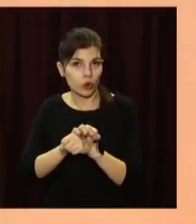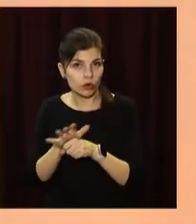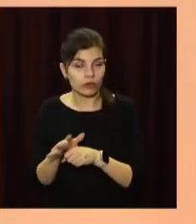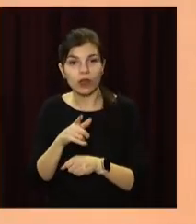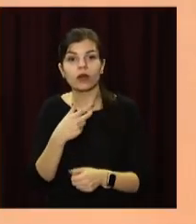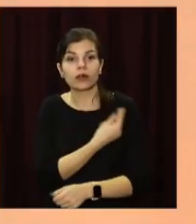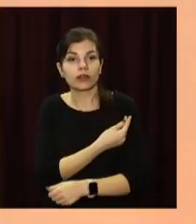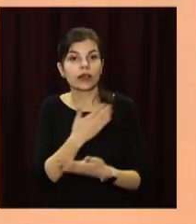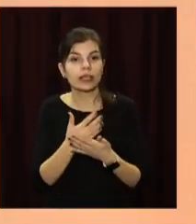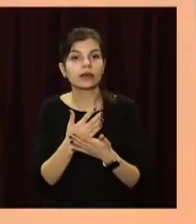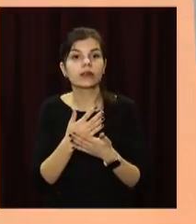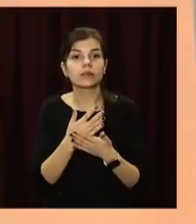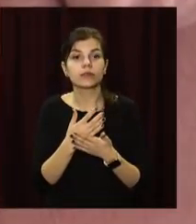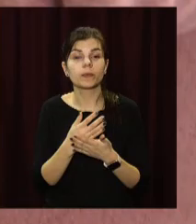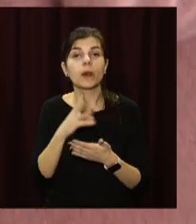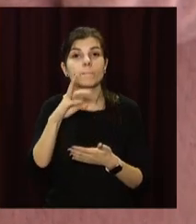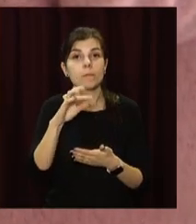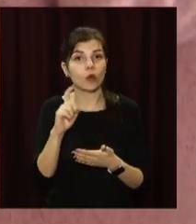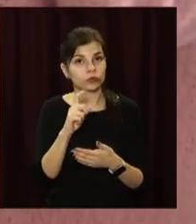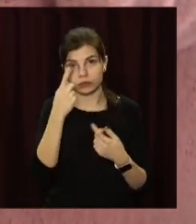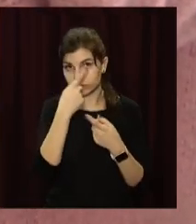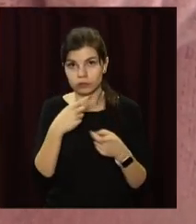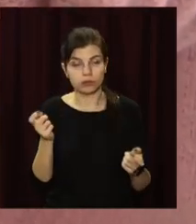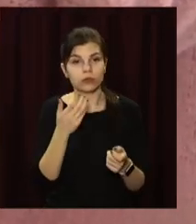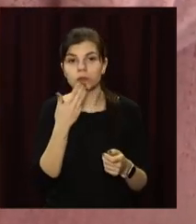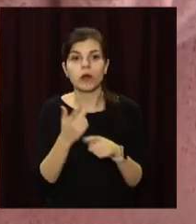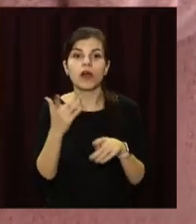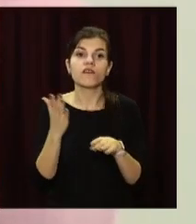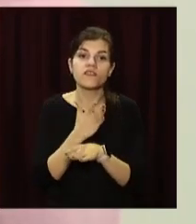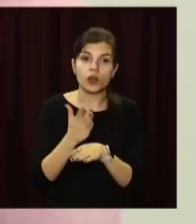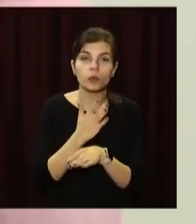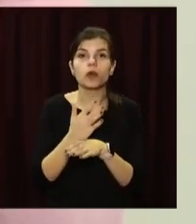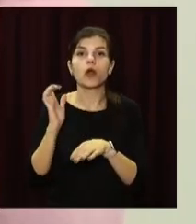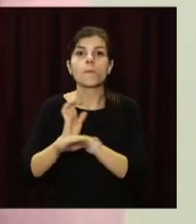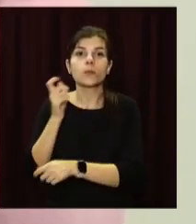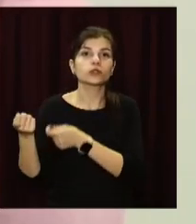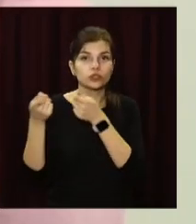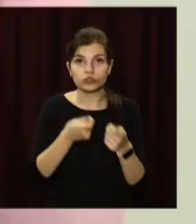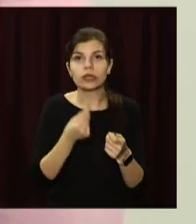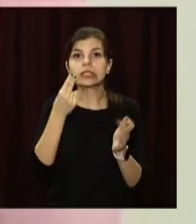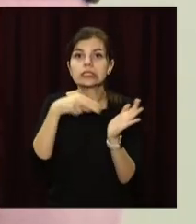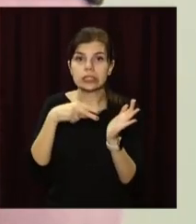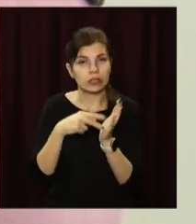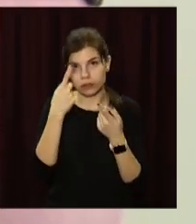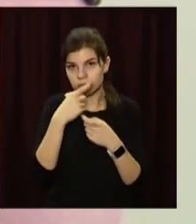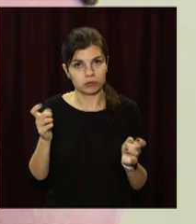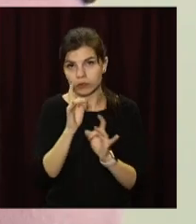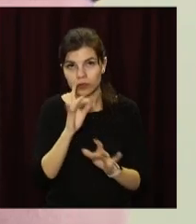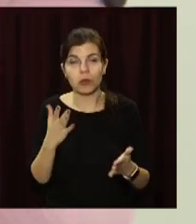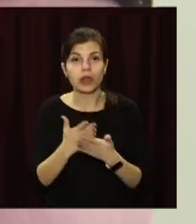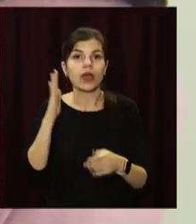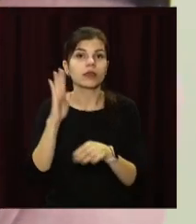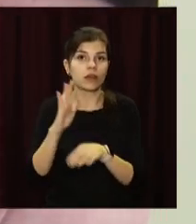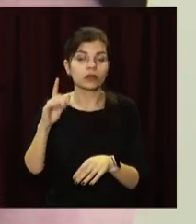роблять тестування хворих. Однак МОЗ не розголошуватиме дані про виробників, постачальників вакцин та її ціну. Є відповідний наказ